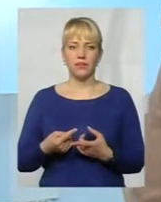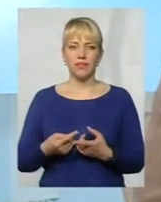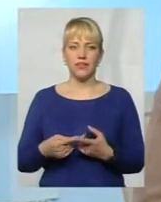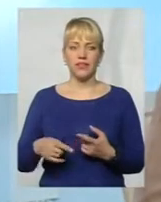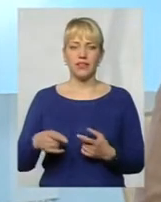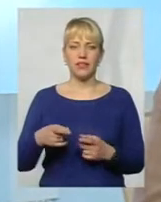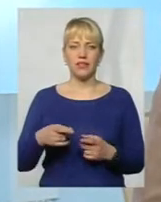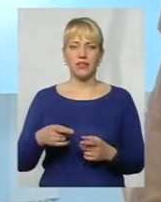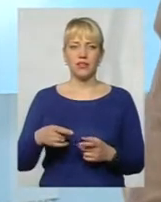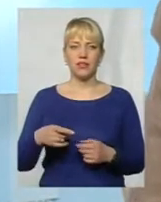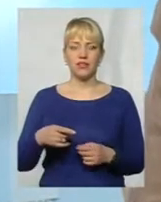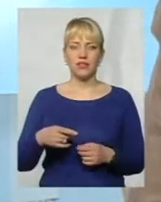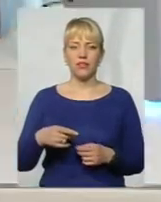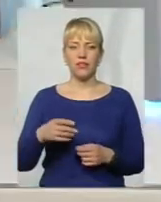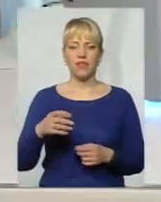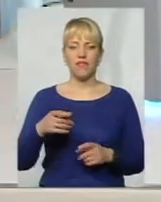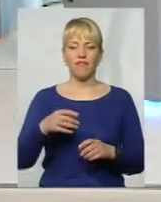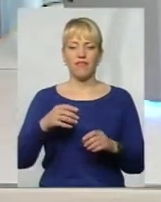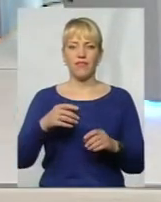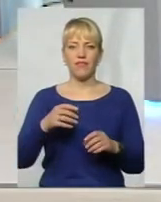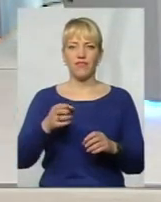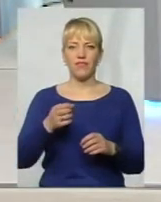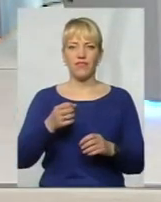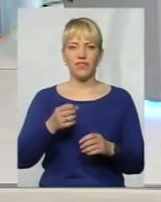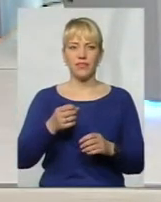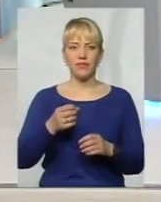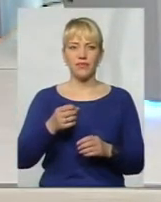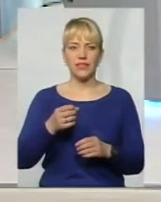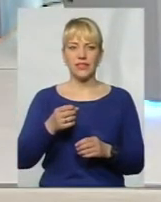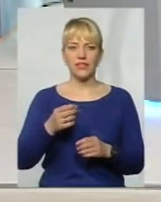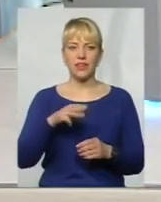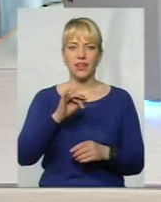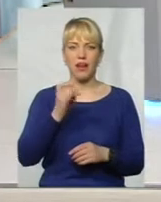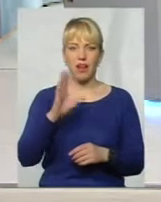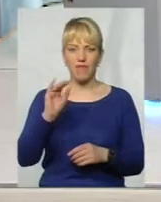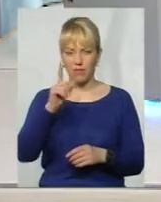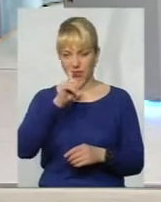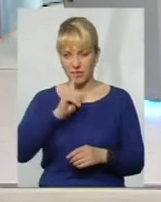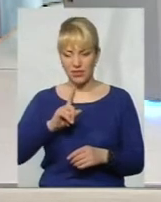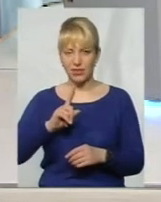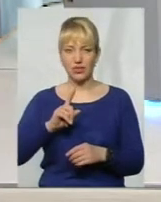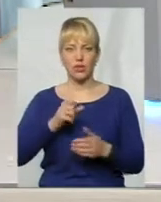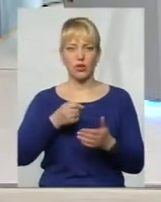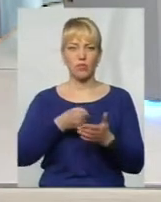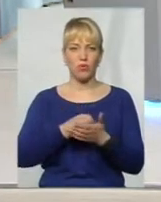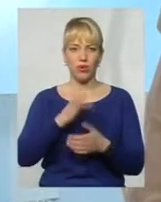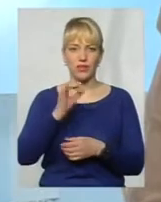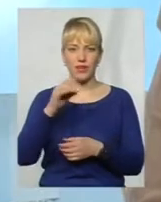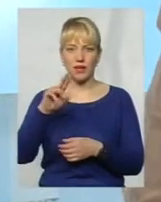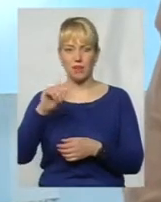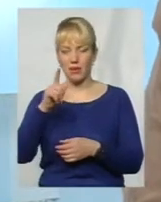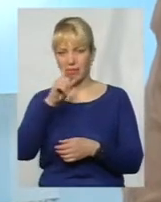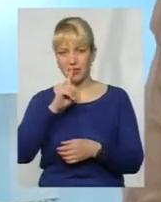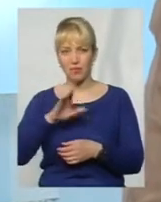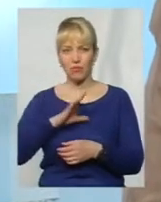Висять, вицвівши вже на той час із травня і по серпень місяць,